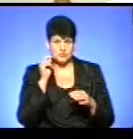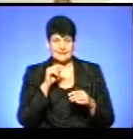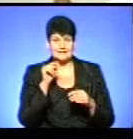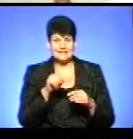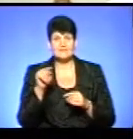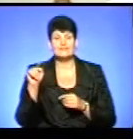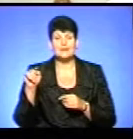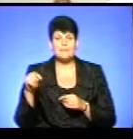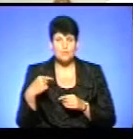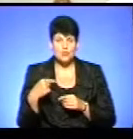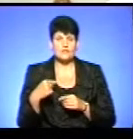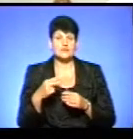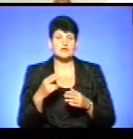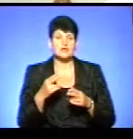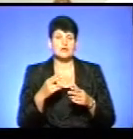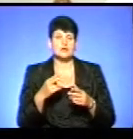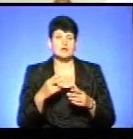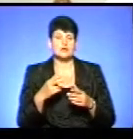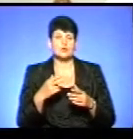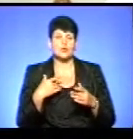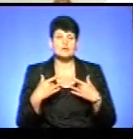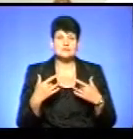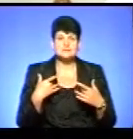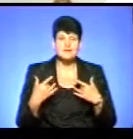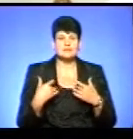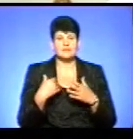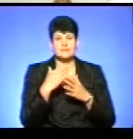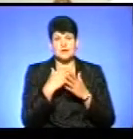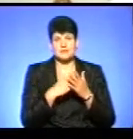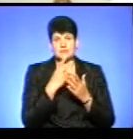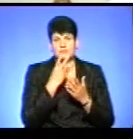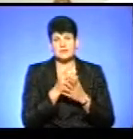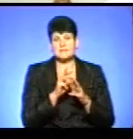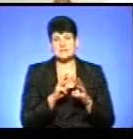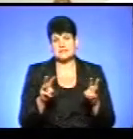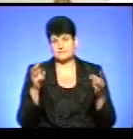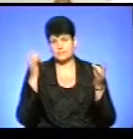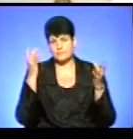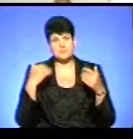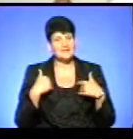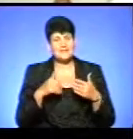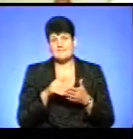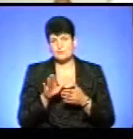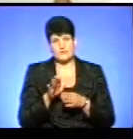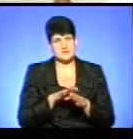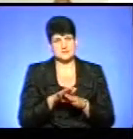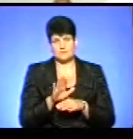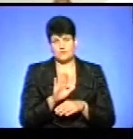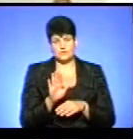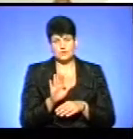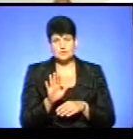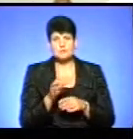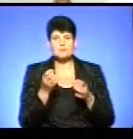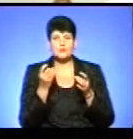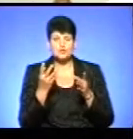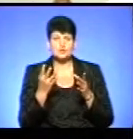вимогам і концертам, і культурним графікам, які передбачені Міністерством культури. Тобто ми не відмовляємося повністю. Ми хочемо просто